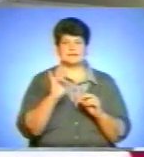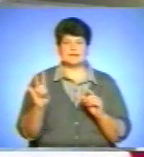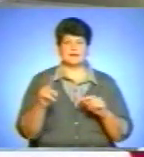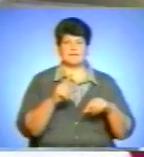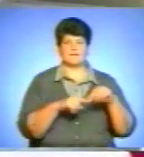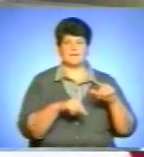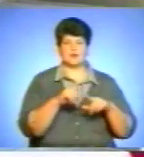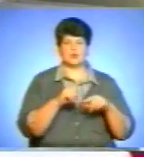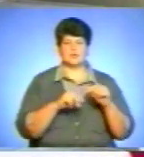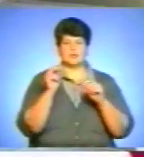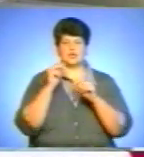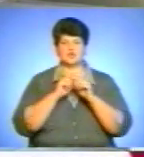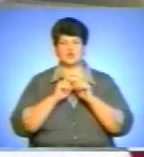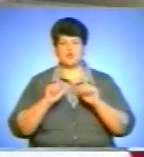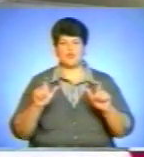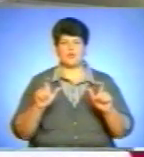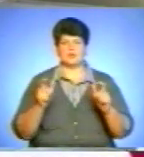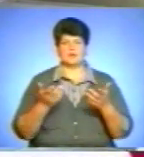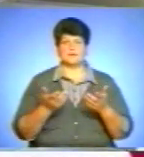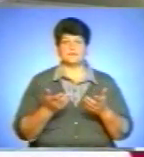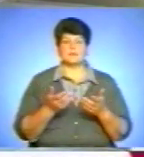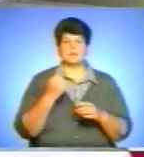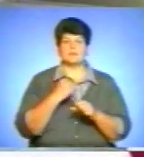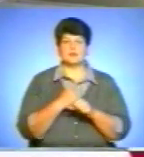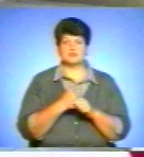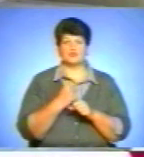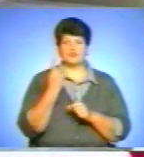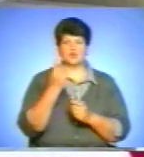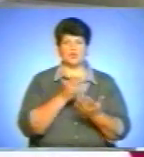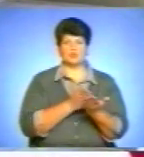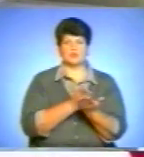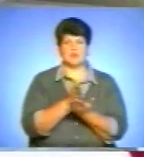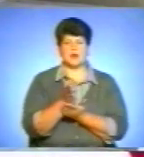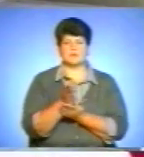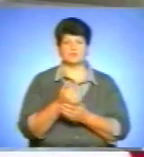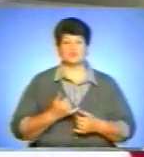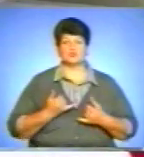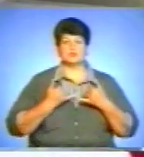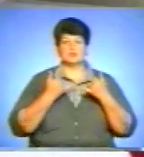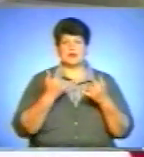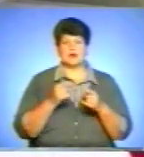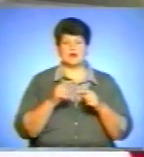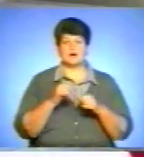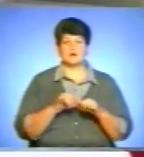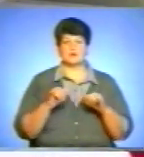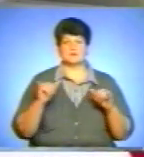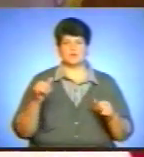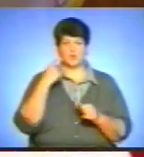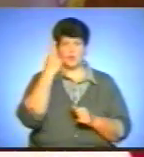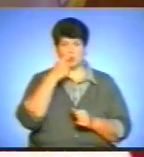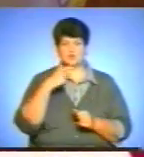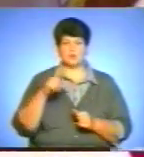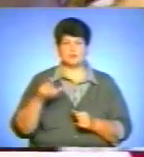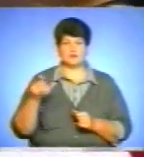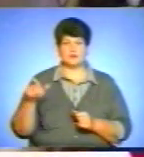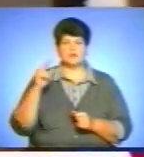родина і школа працюють в одному напрямку для розвитку особистості. У